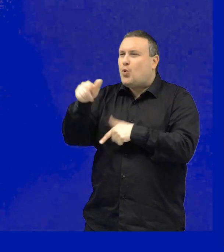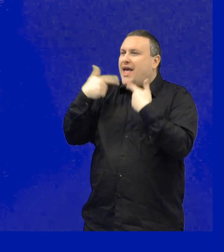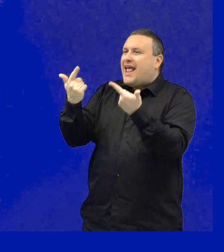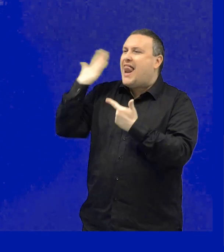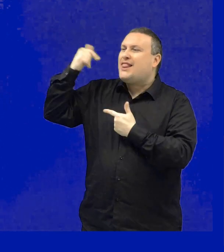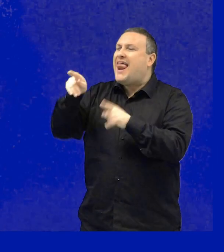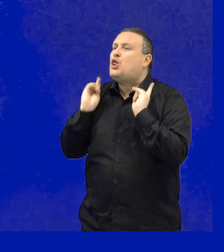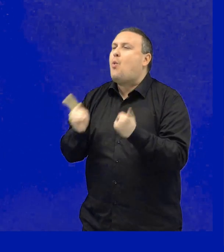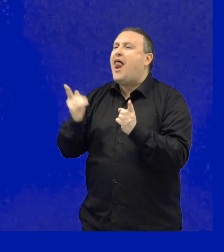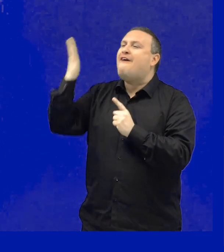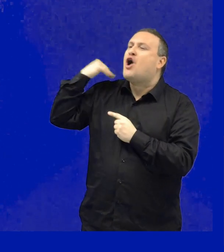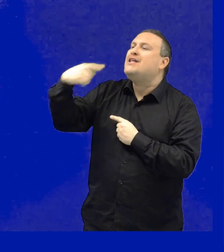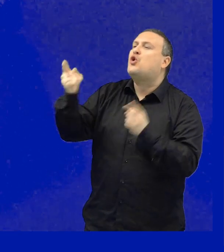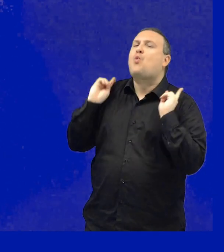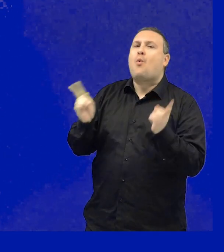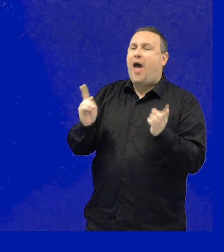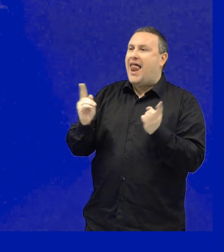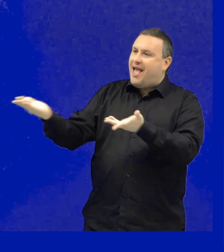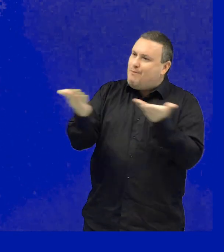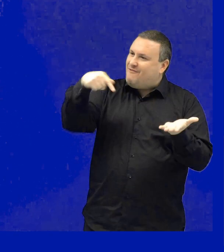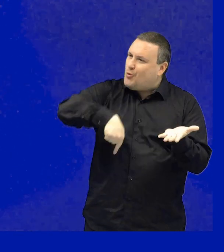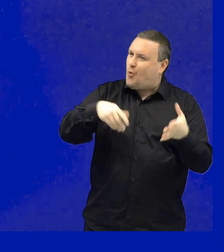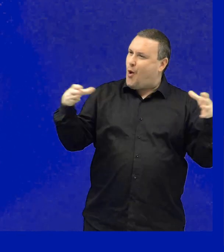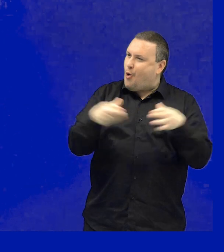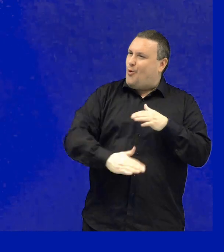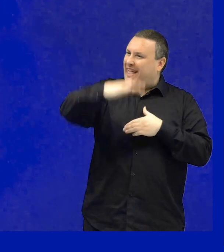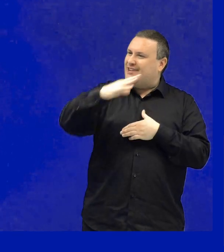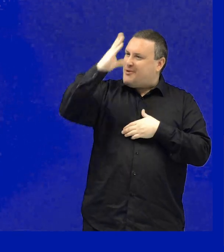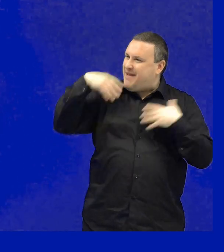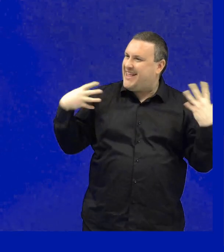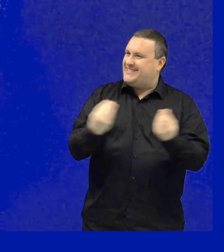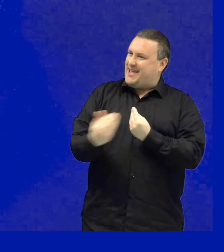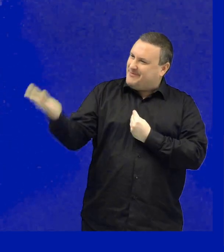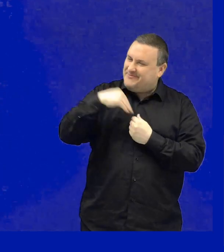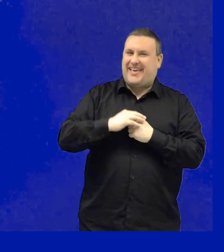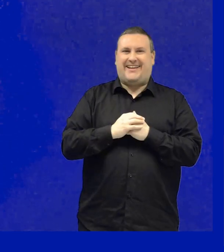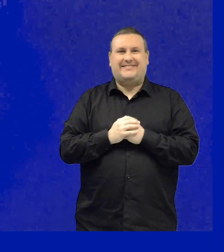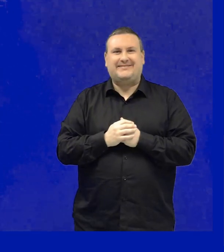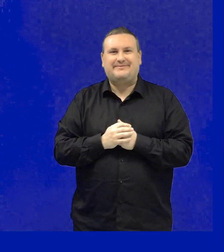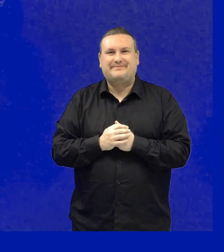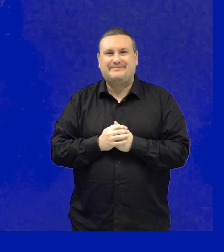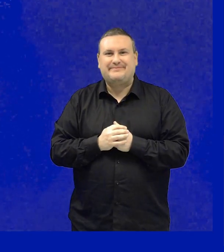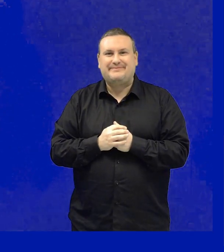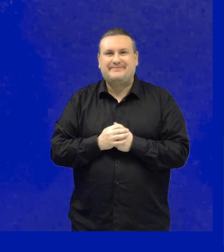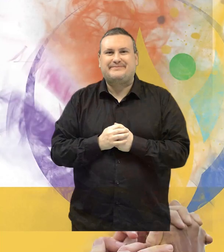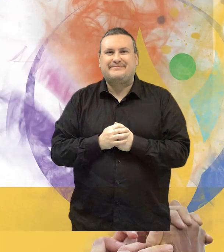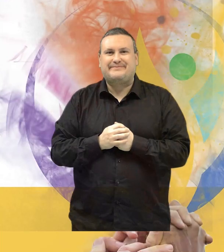quali sono i tuoi doni, qual è la tua vocazione. Benvenuto nella nostra comunità, impara con noi, cresci con noi.